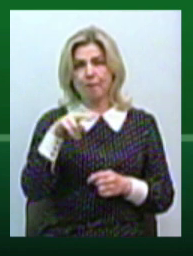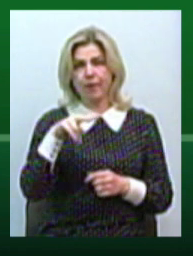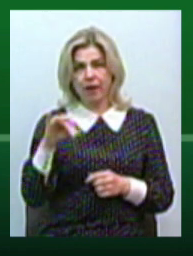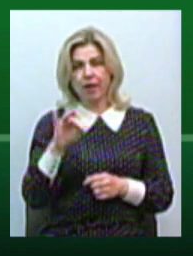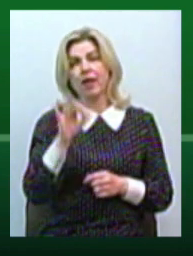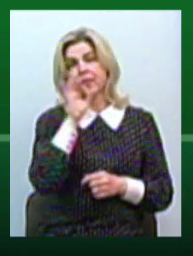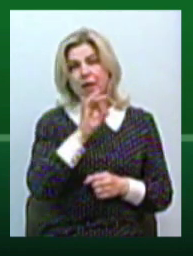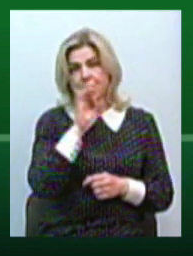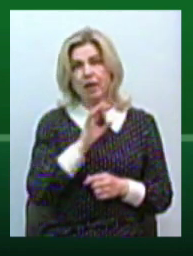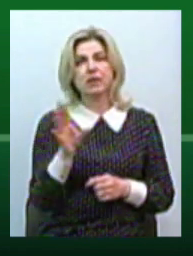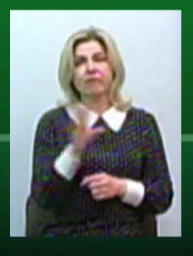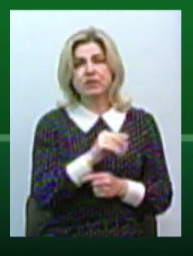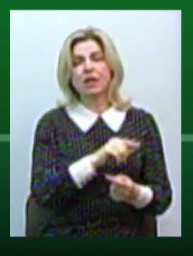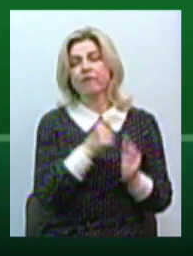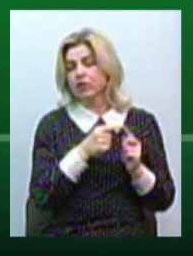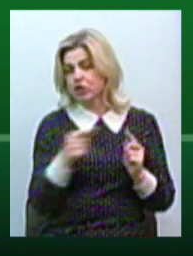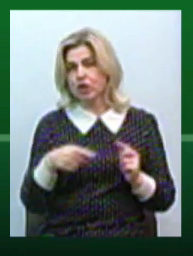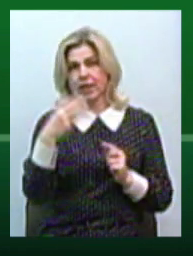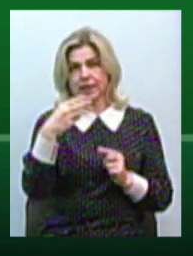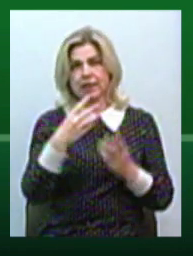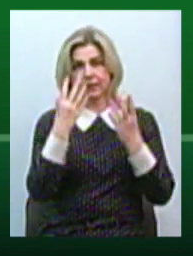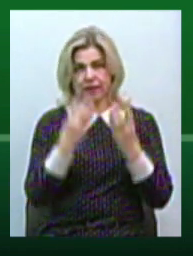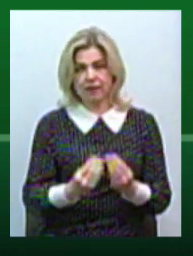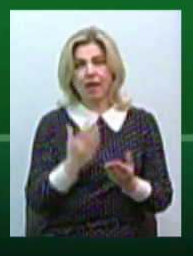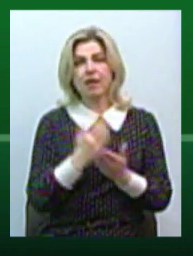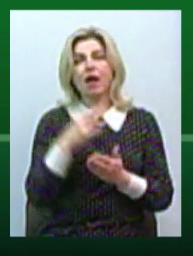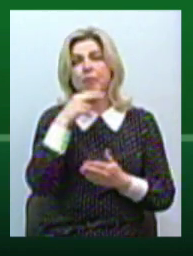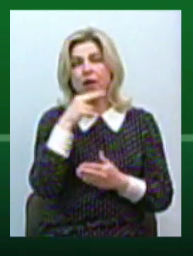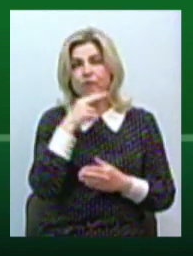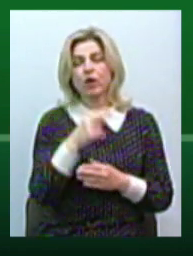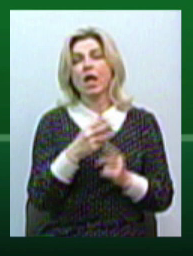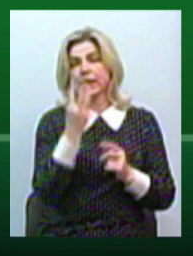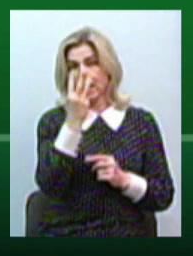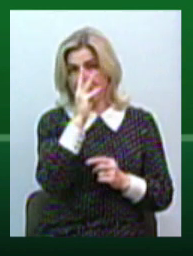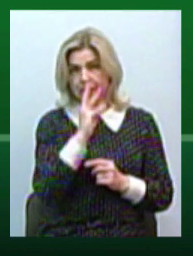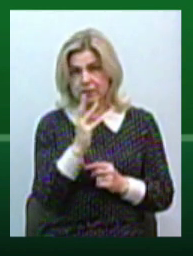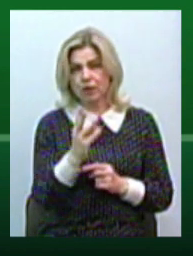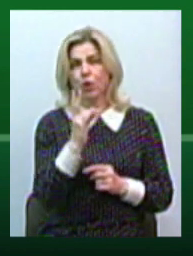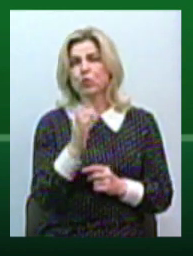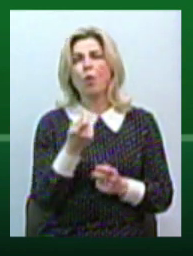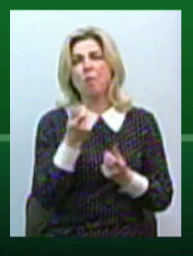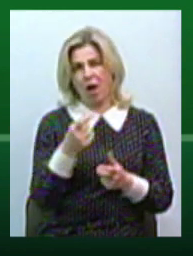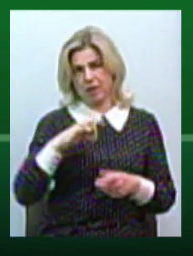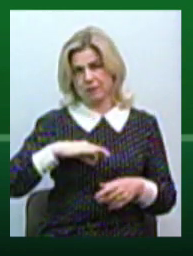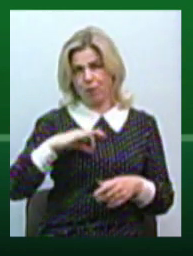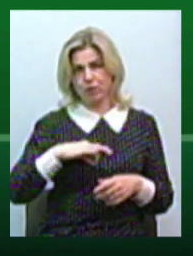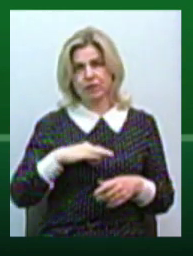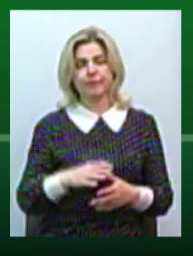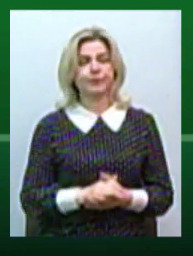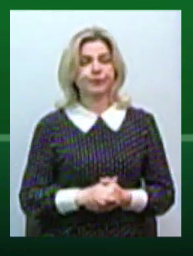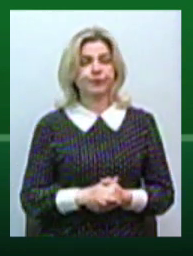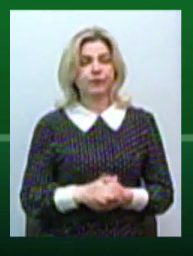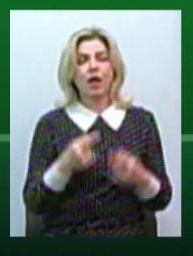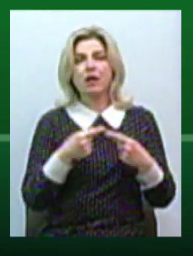Майже всі препарати діють протягом 30 днів. Є препарати, які діють в три місяці, але їх рідше використовують. Всяких там